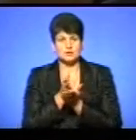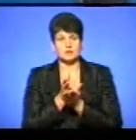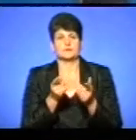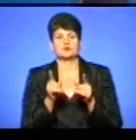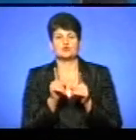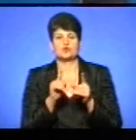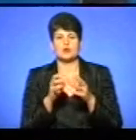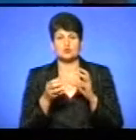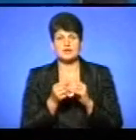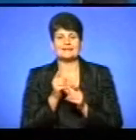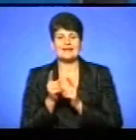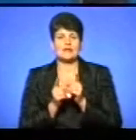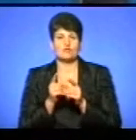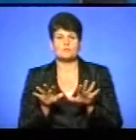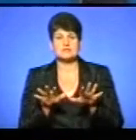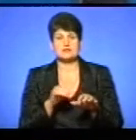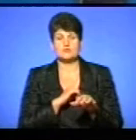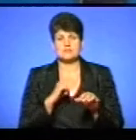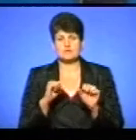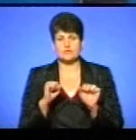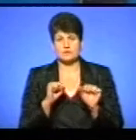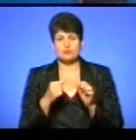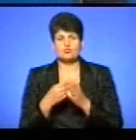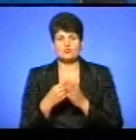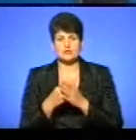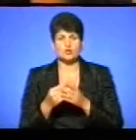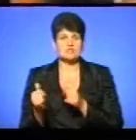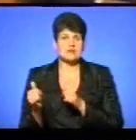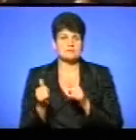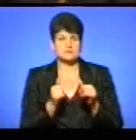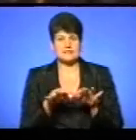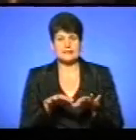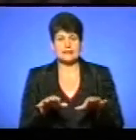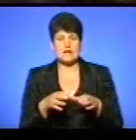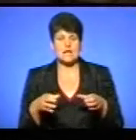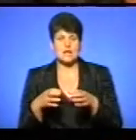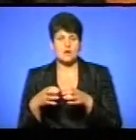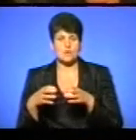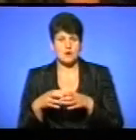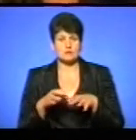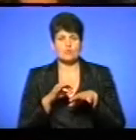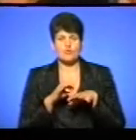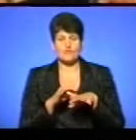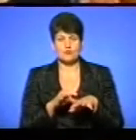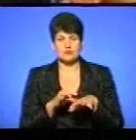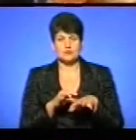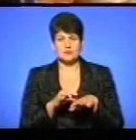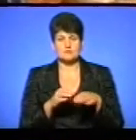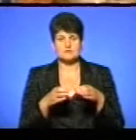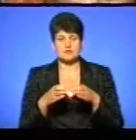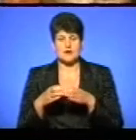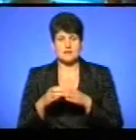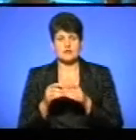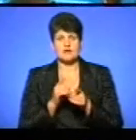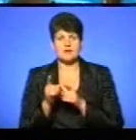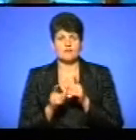щодо результатів реформи місцевого самоврядування, бюджетного забезпечення територіальних громад, проводження секторальних реформ